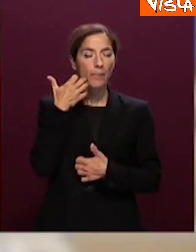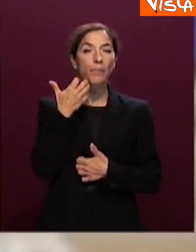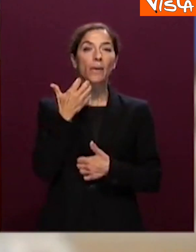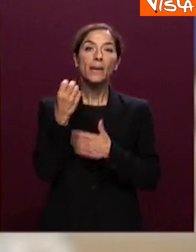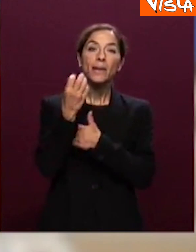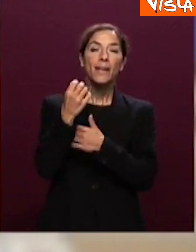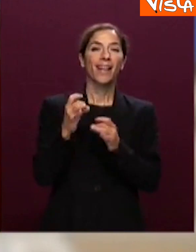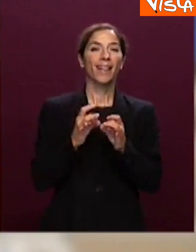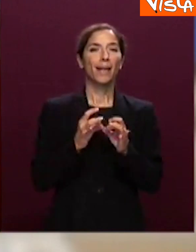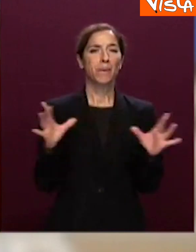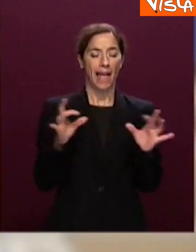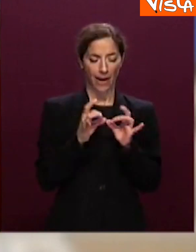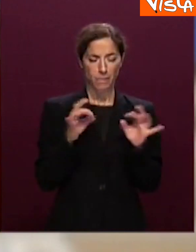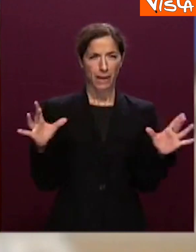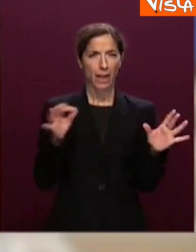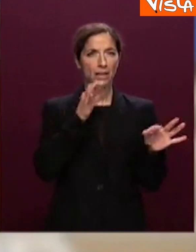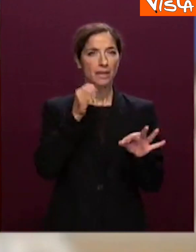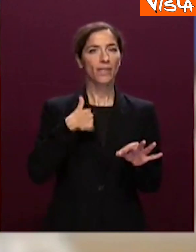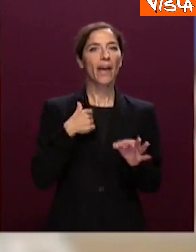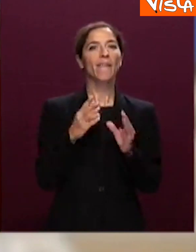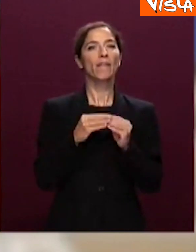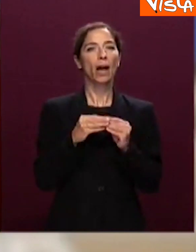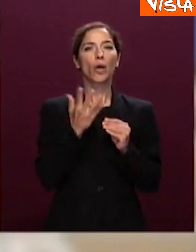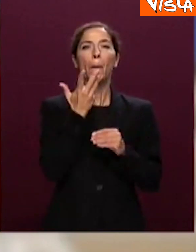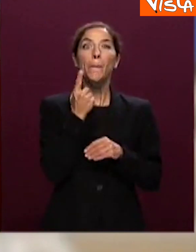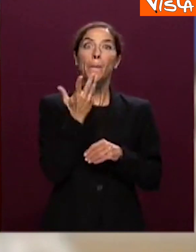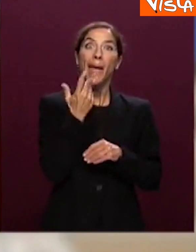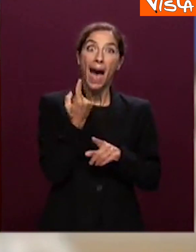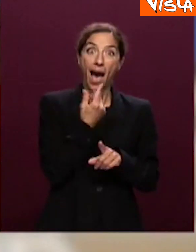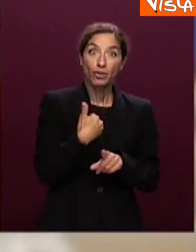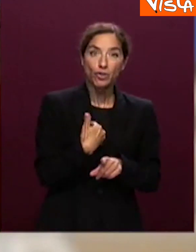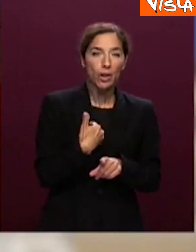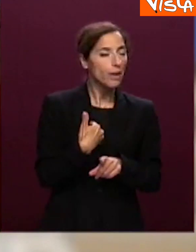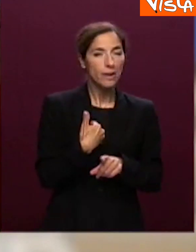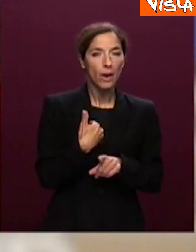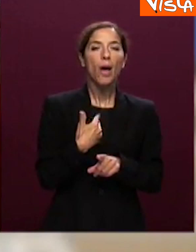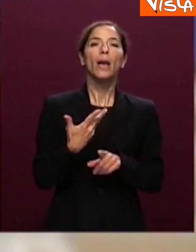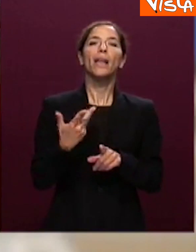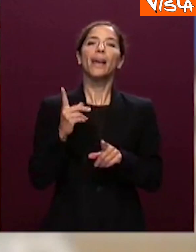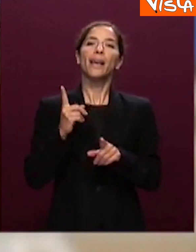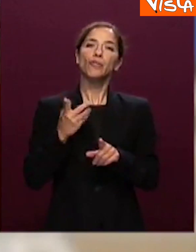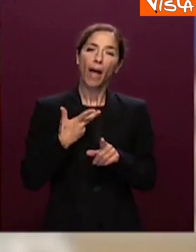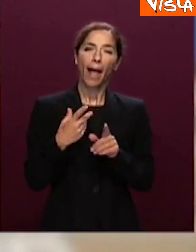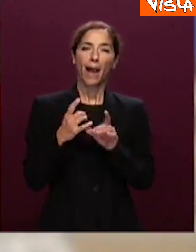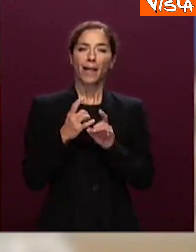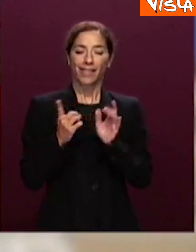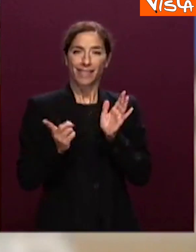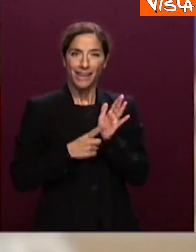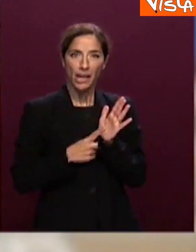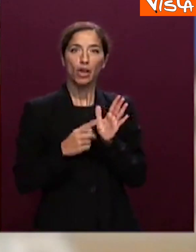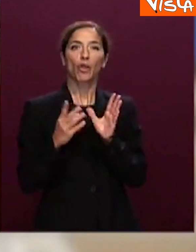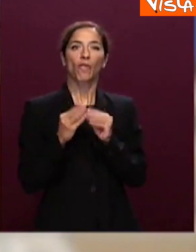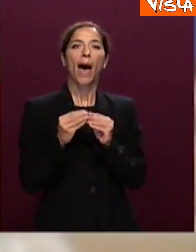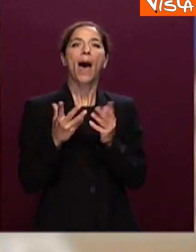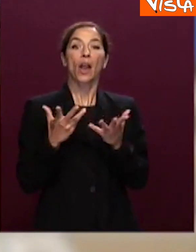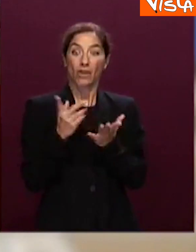fare ciò che ci piace, ma nell'avere il diritto di fare ciò che si deve. Io sono sempre stata